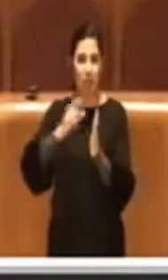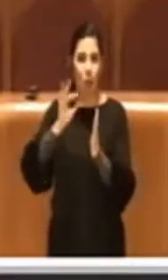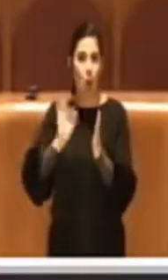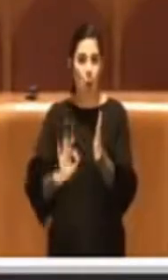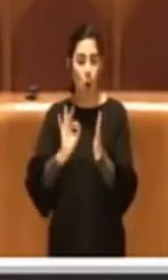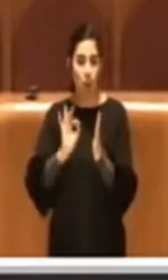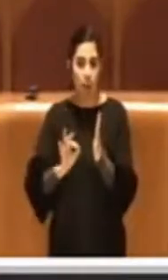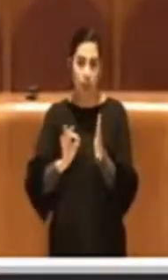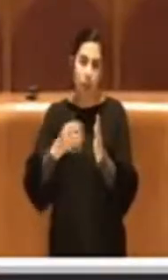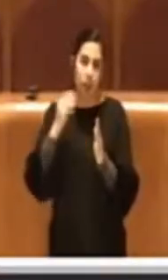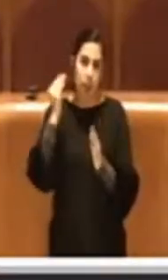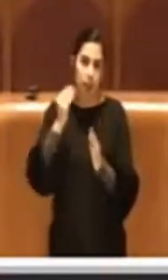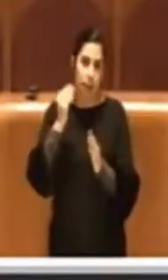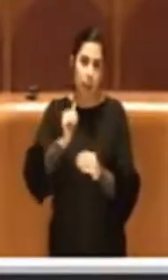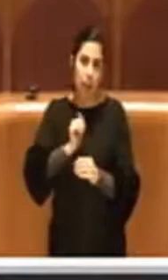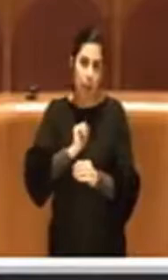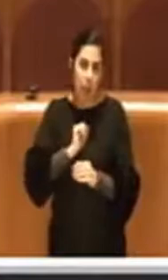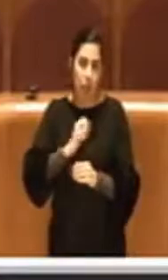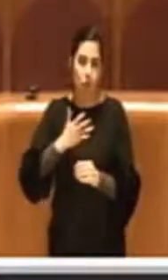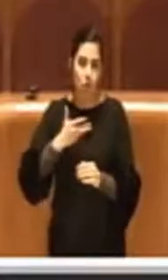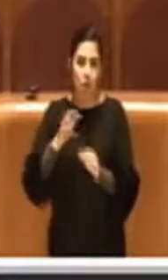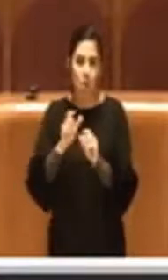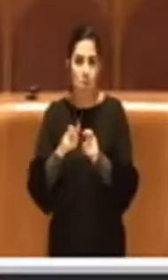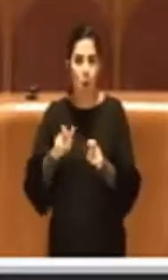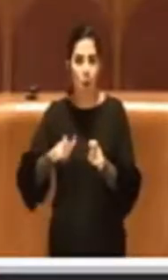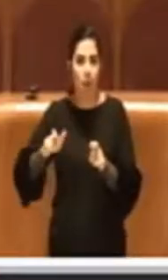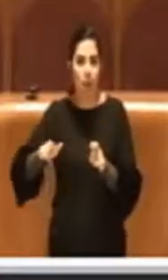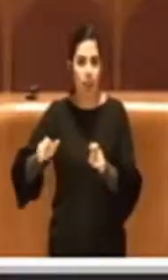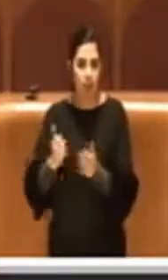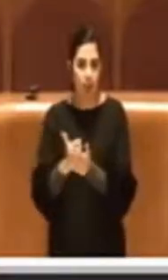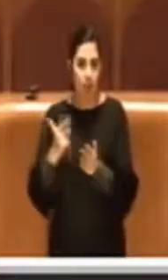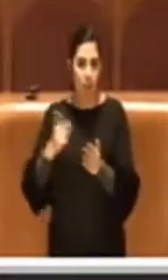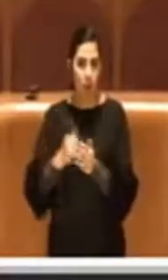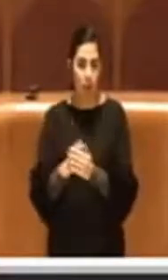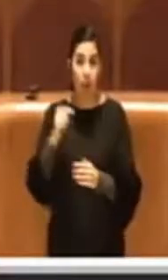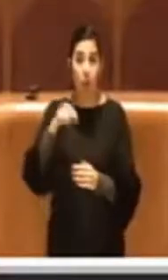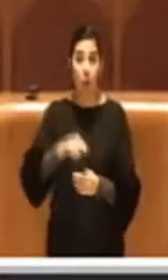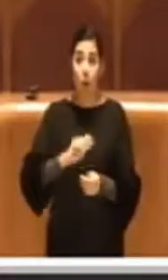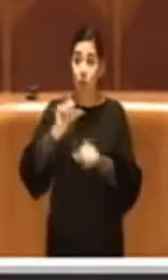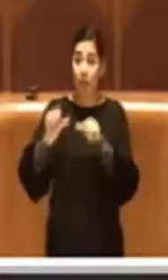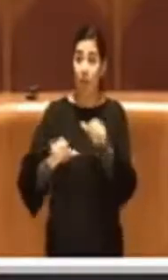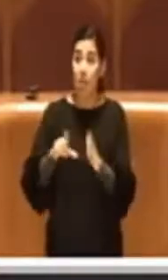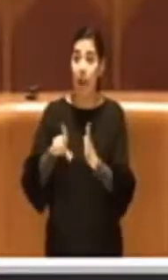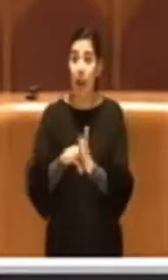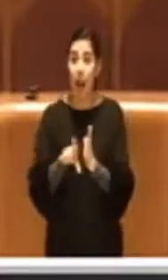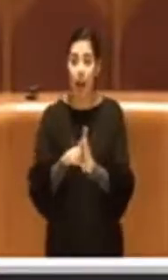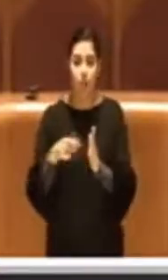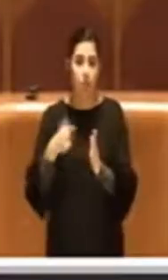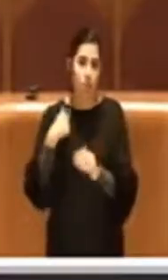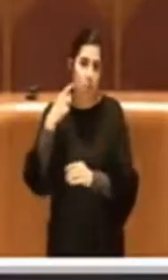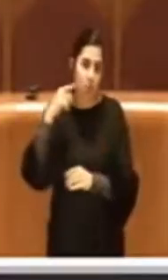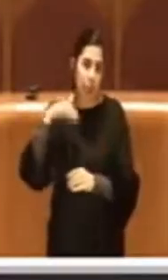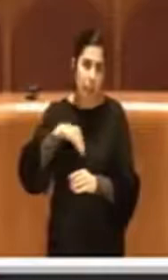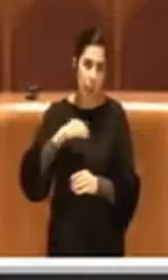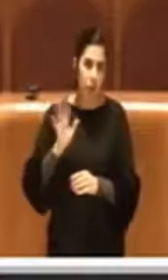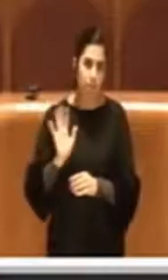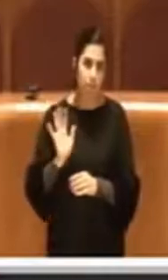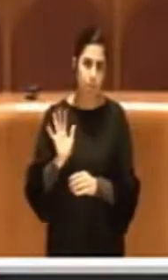definizioni. Oggi andare a intaccarla, mi sentirei più a mio agio,